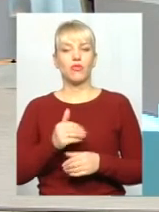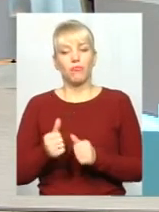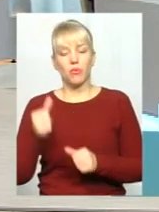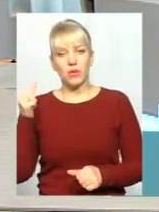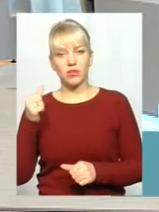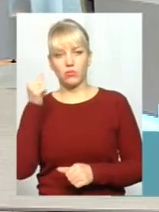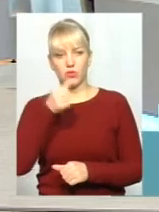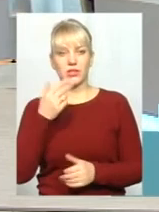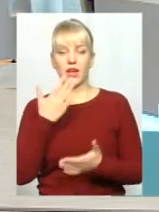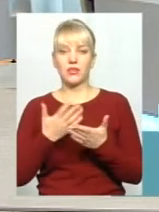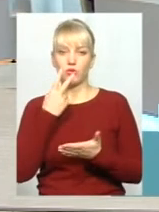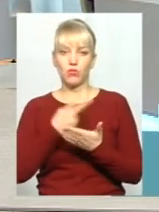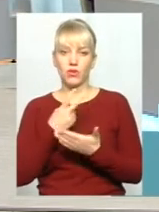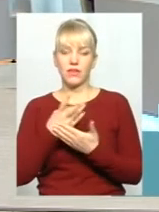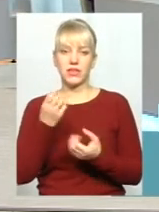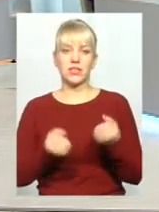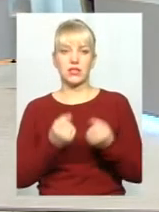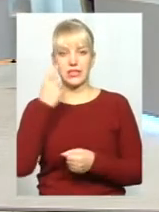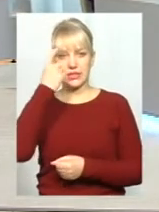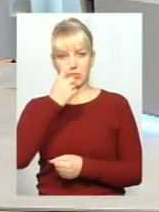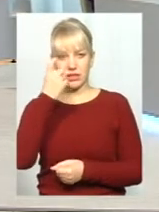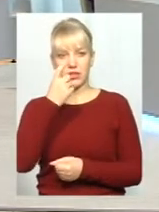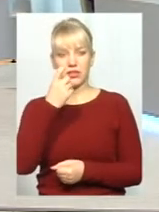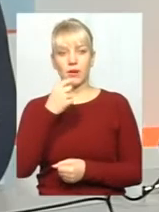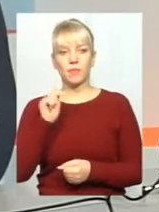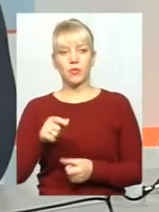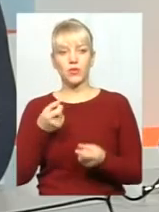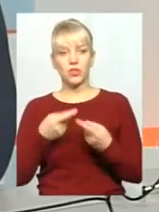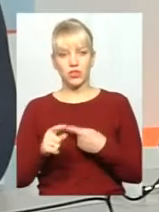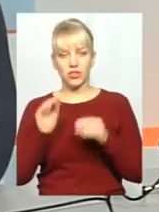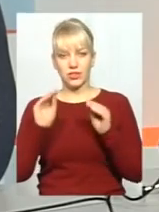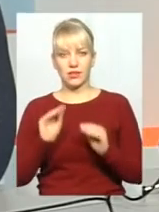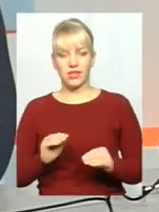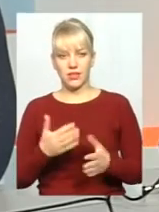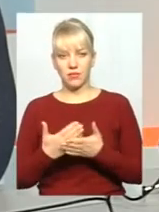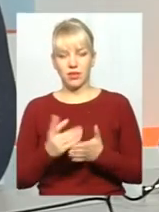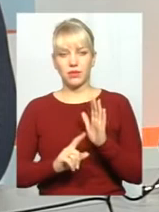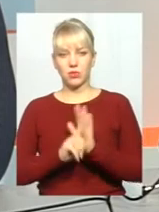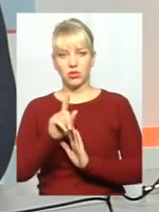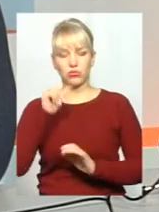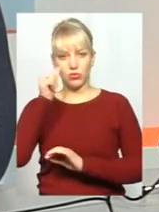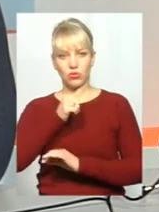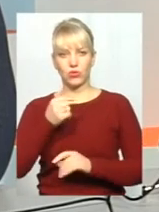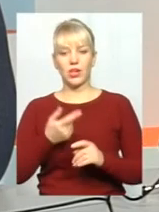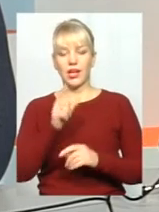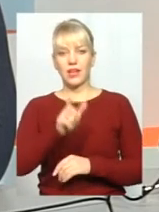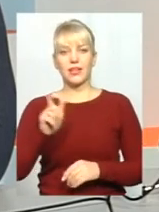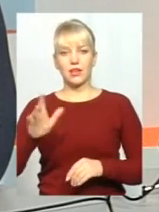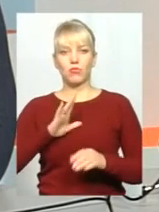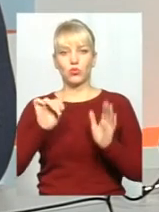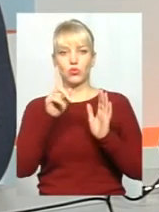Якщо там подивитися на керування в стані алкогольного спійнення, тут, до речі, інша статистика. Якщо, наприклад, з початку року їх було майже 160,